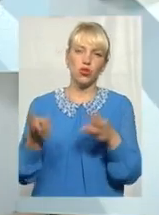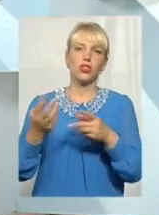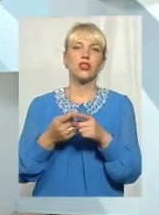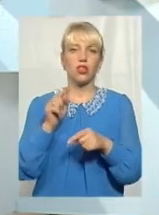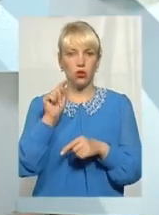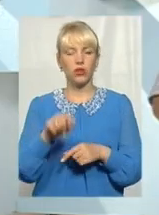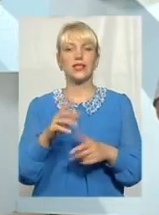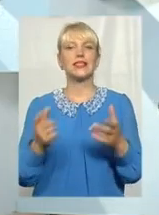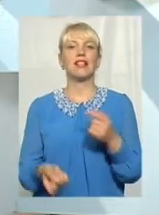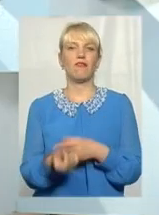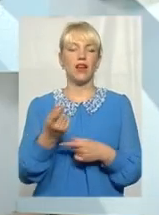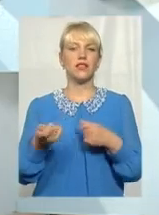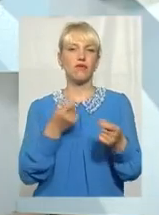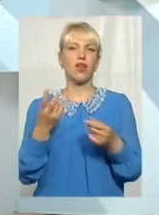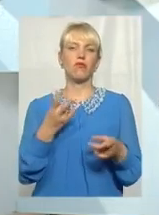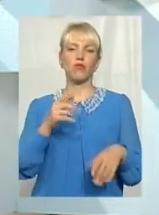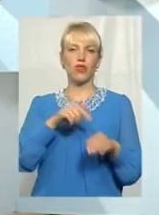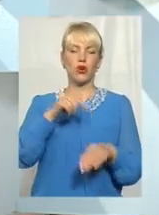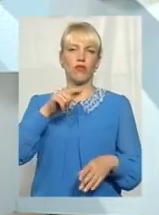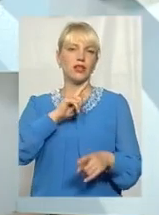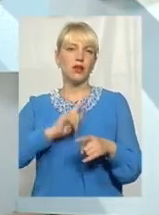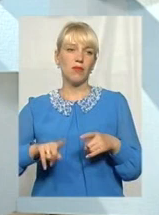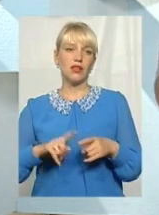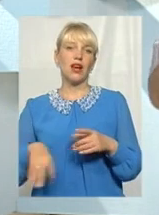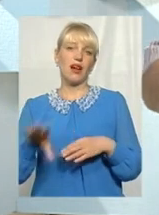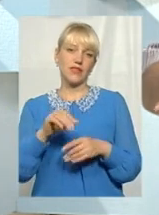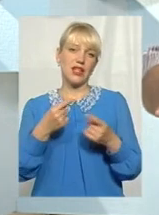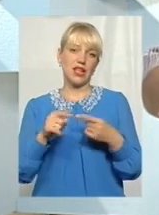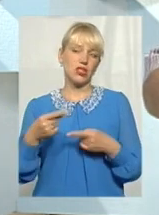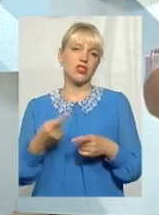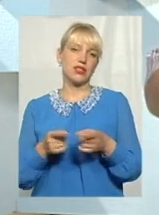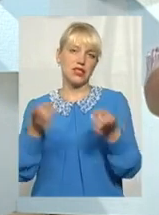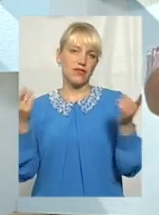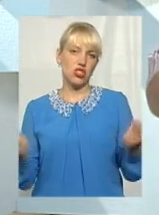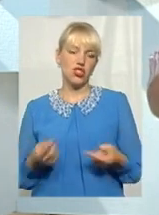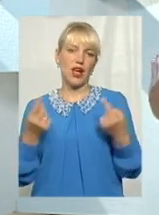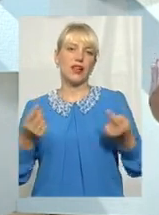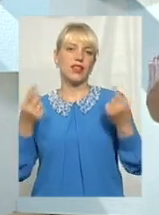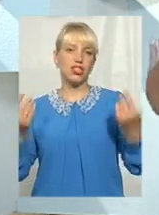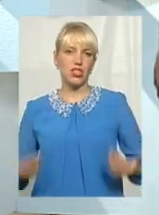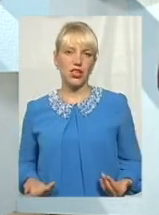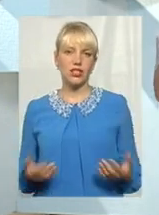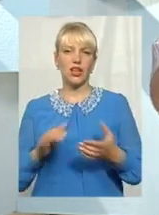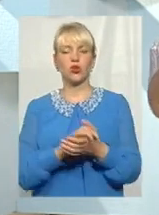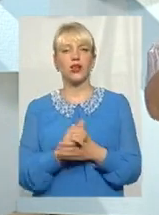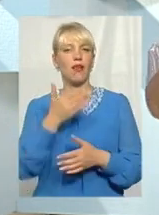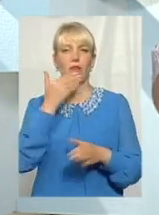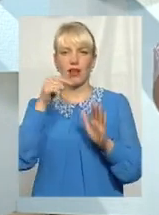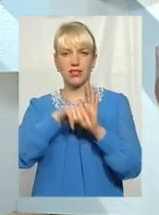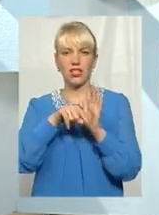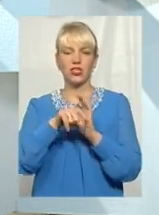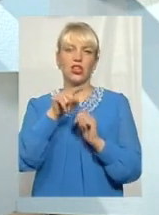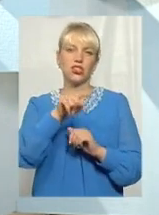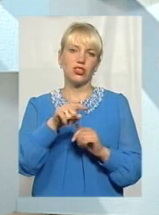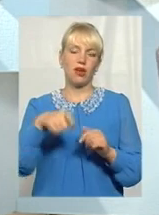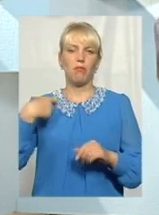з'являється влада, вона має реагувати миттєво. Все інше, де це звичайне життя суспільства. І там немає значення, чи ти президент, наприклад,